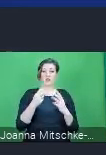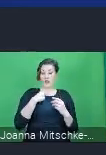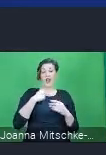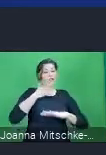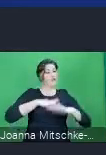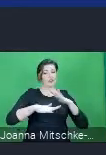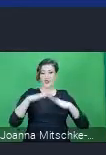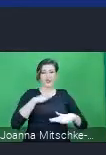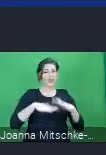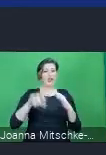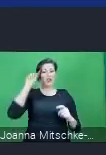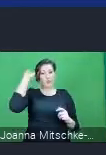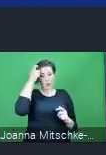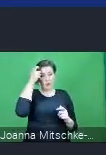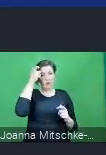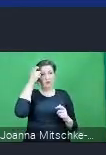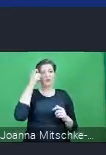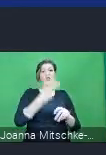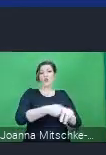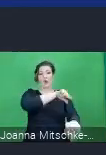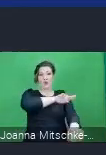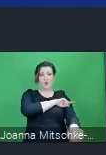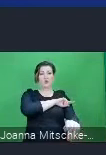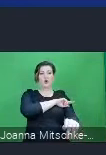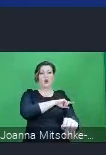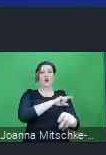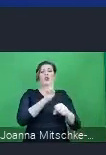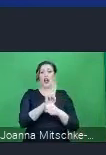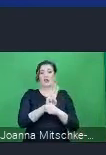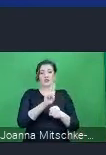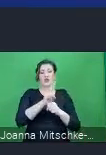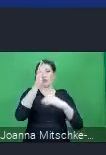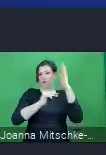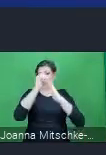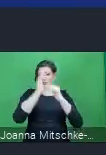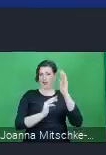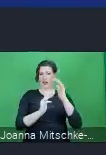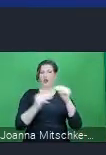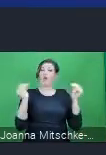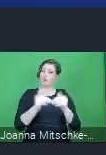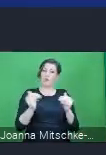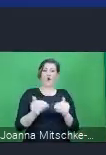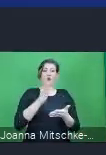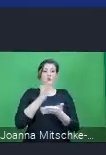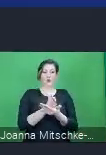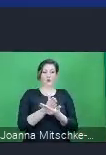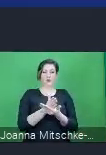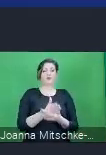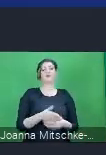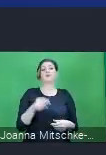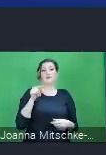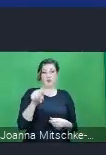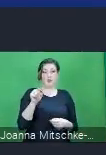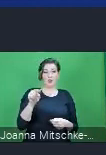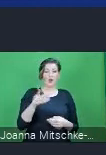że Główny Urząd Nadzoru Budowlanego ma tak ważną rolę tutaj do odegrania. Ta inwentaryzacja umożliwi także